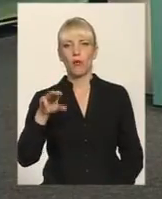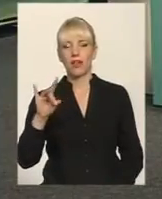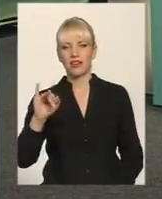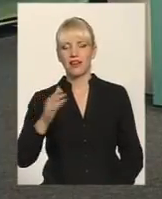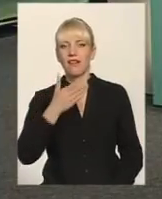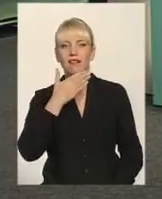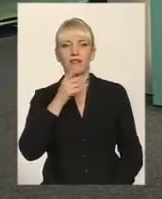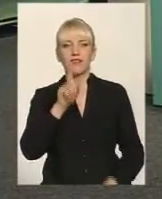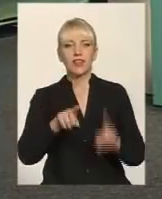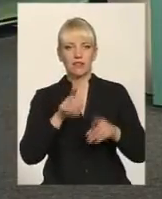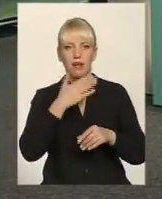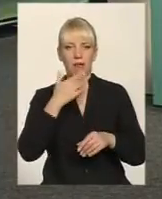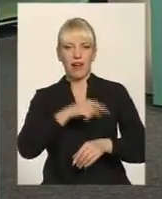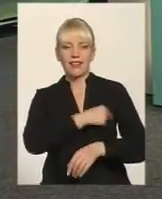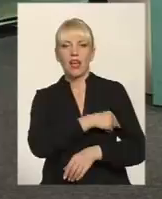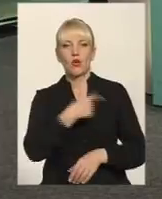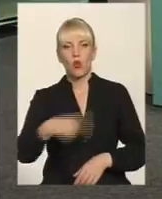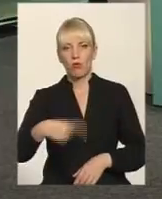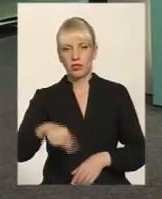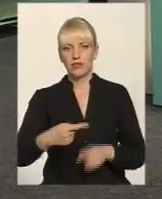слава Богу, є і то, є такі, що поломані якийсь час.